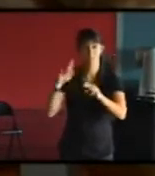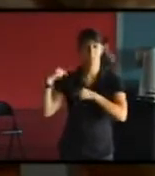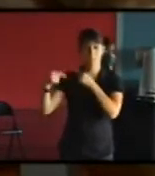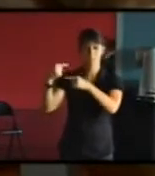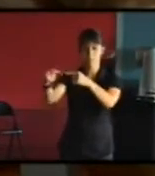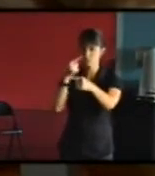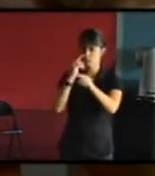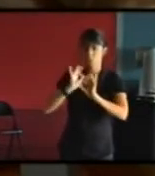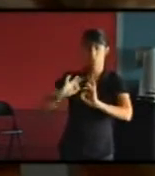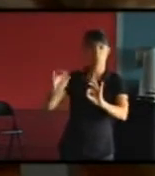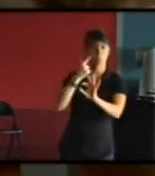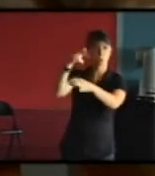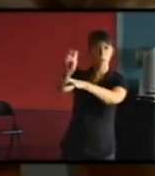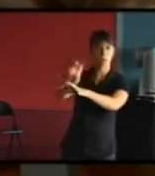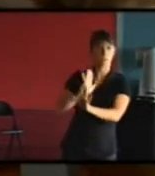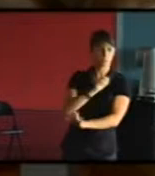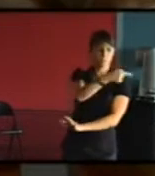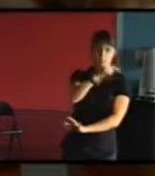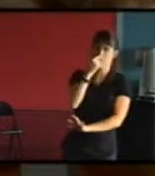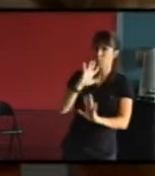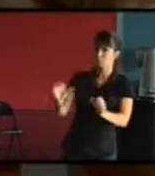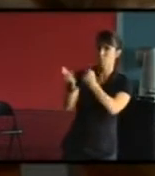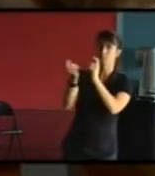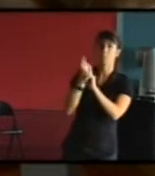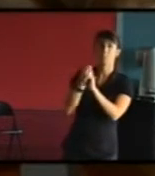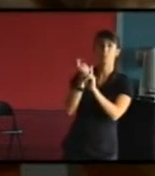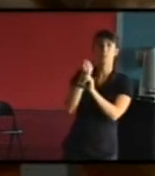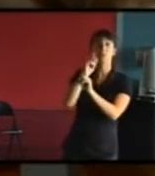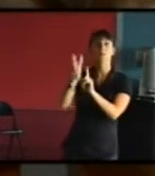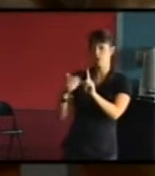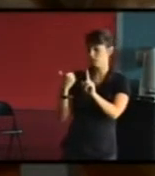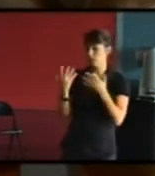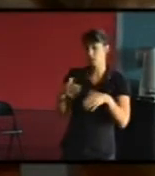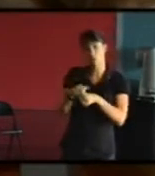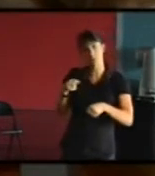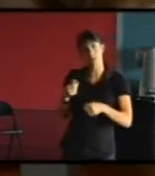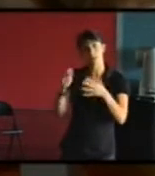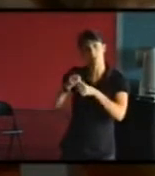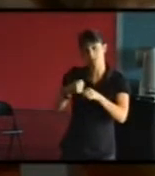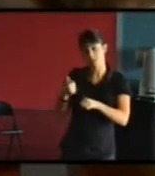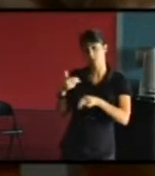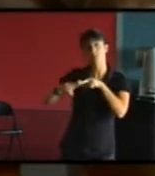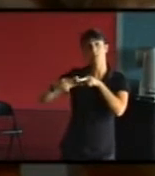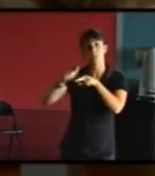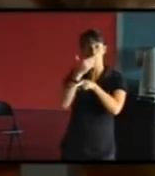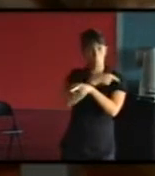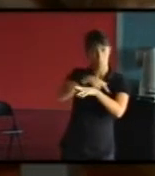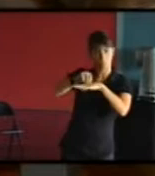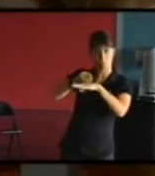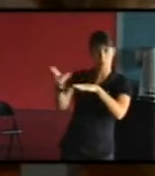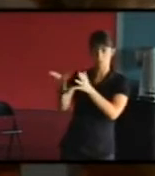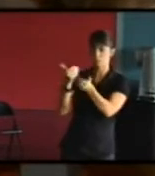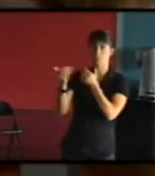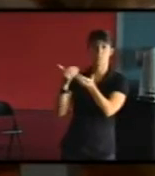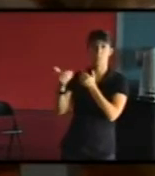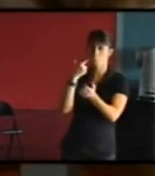les modernisations entre guillemets du 19ème et du 20ème pour qu'ils aient une valeur vraiment patrimoniale par contre on a beaucoup de bâtiments